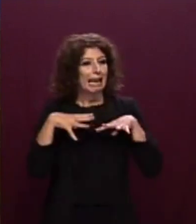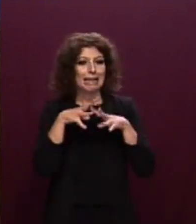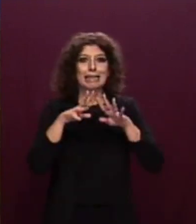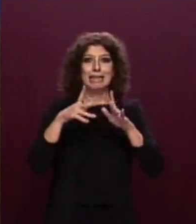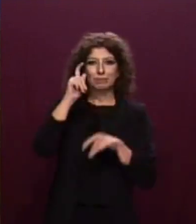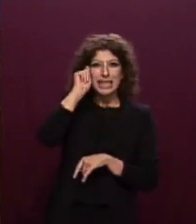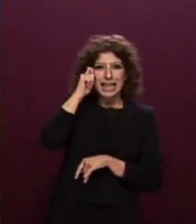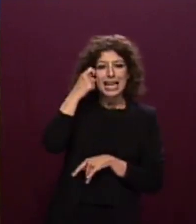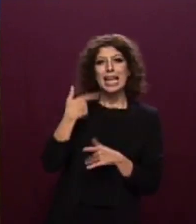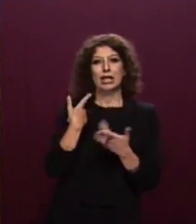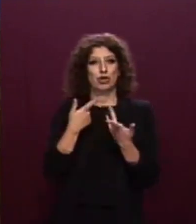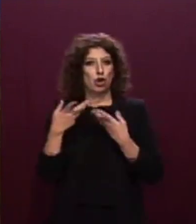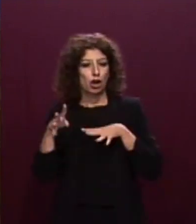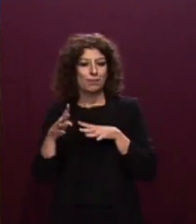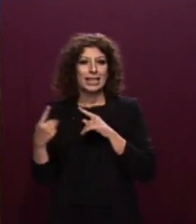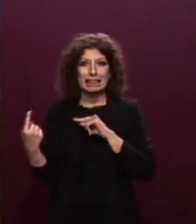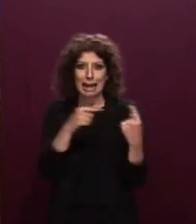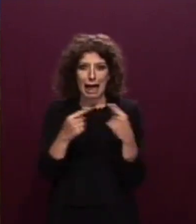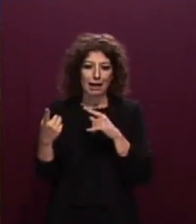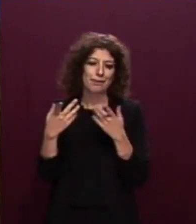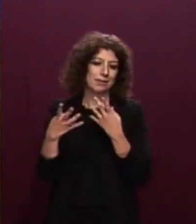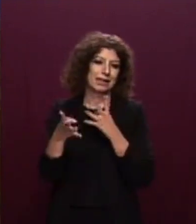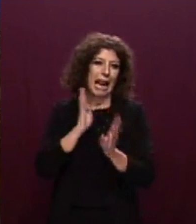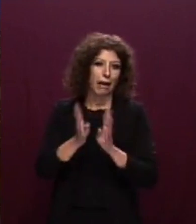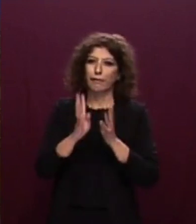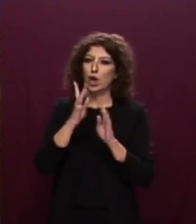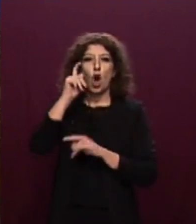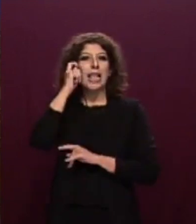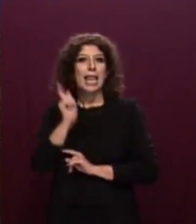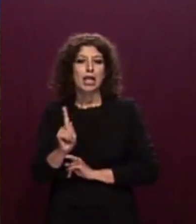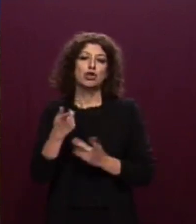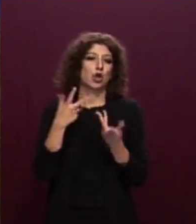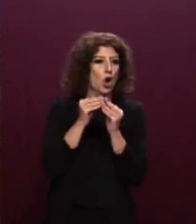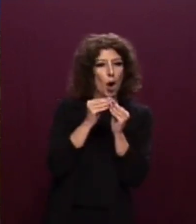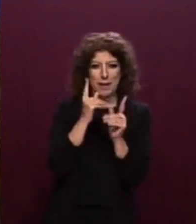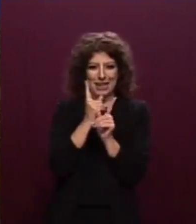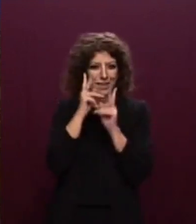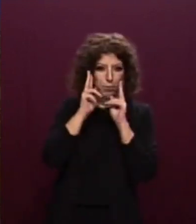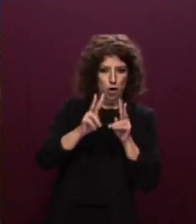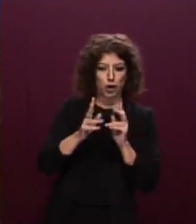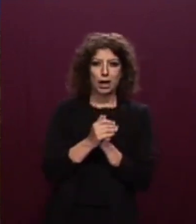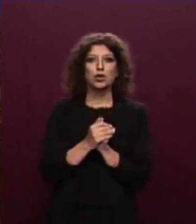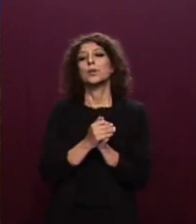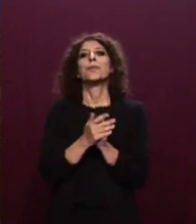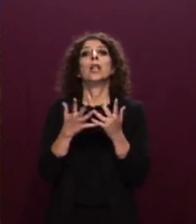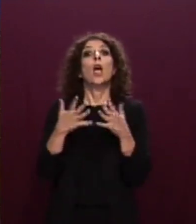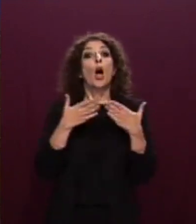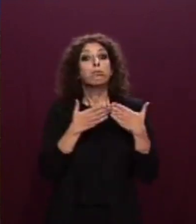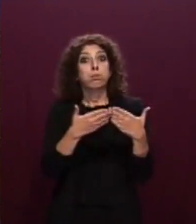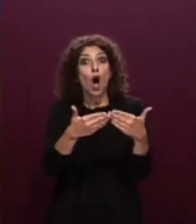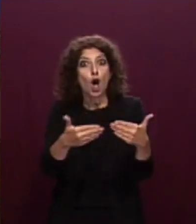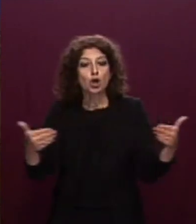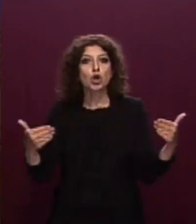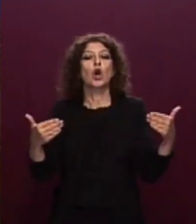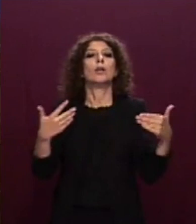traffico illecito. Solo in relazione agli sbarchi delle navi ONG nei porti di Catania e Reggio Calabria, oggetto dell